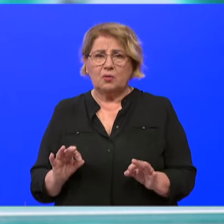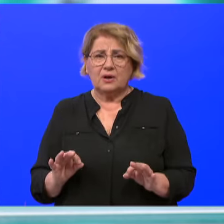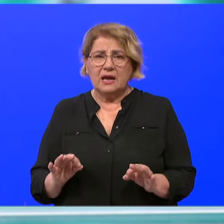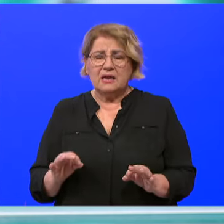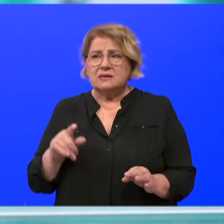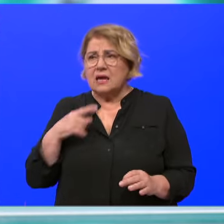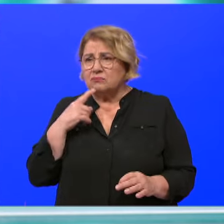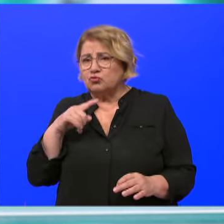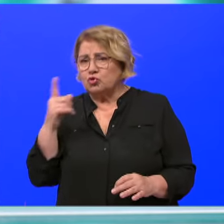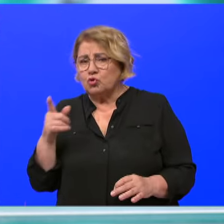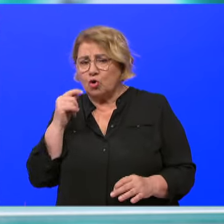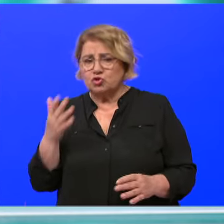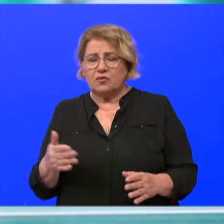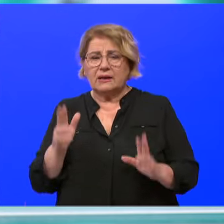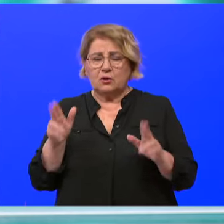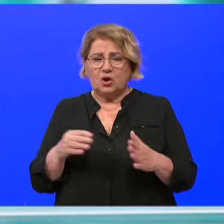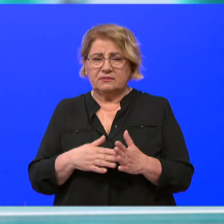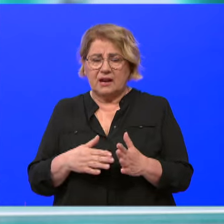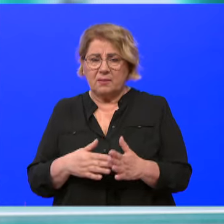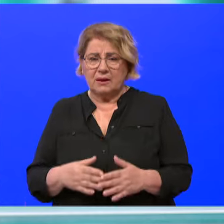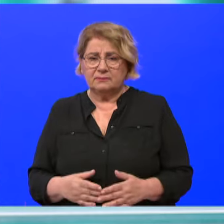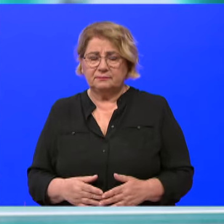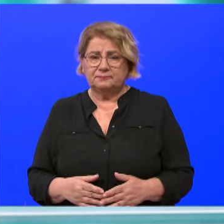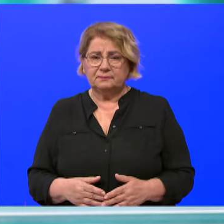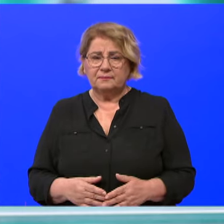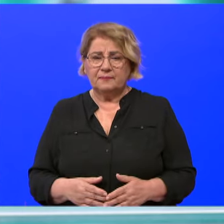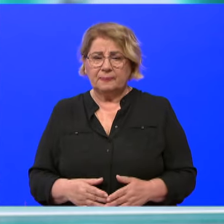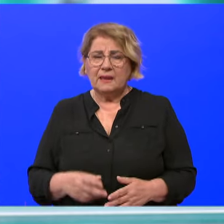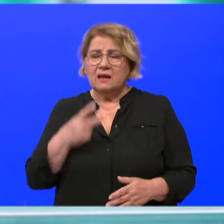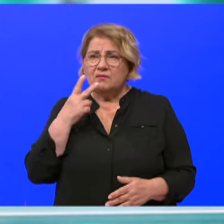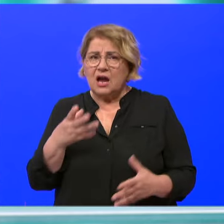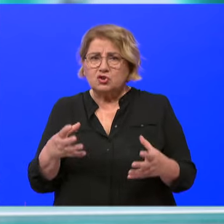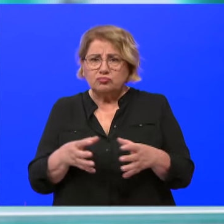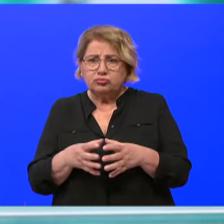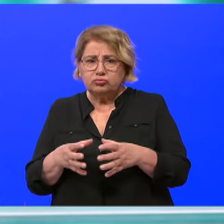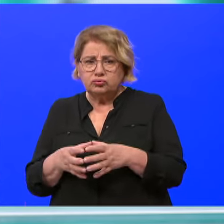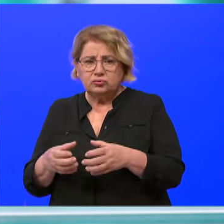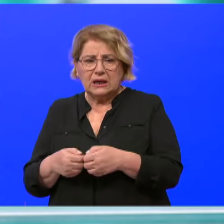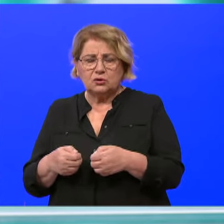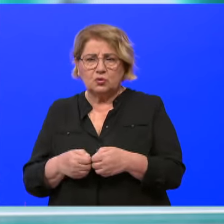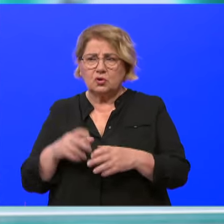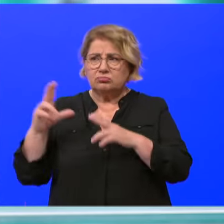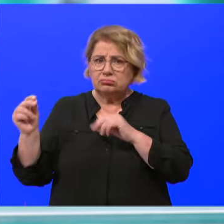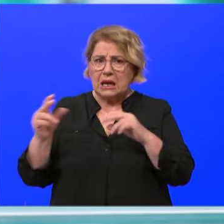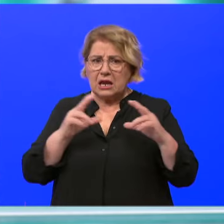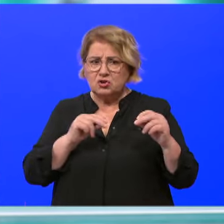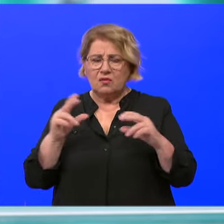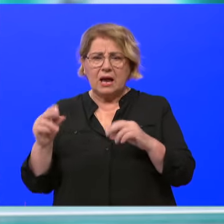brata čovjeka i to. Prema tome, važno je da se družimo, da pričamo.